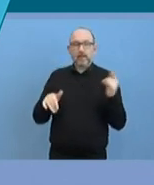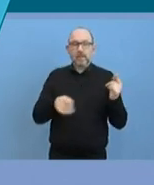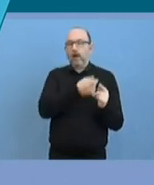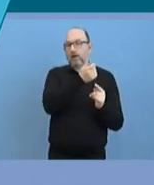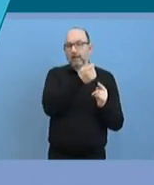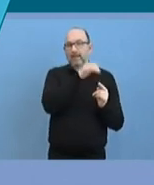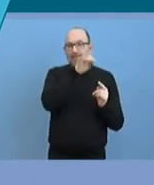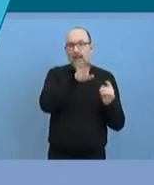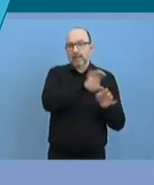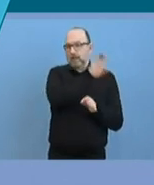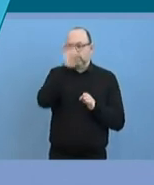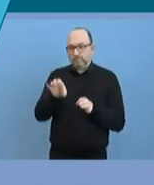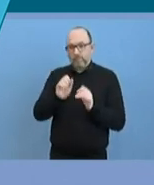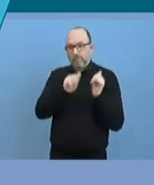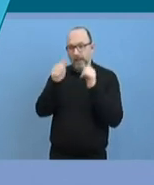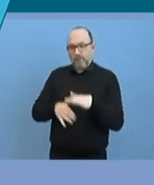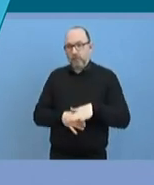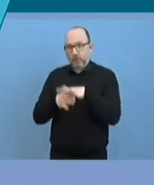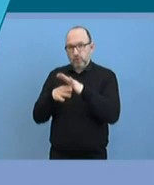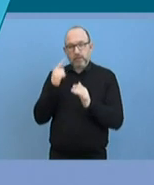die dann zur Verfügung stünden, um zu handeln.